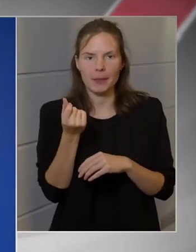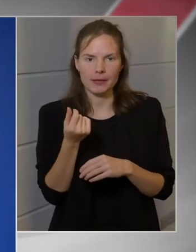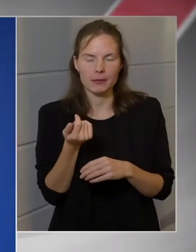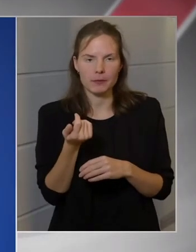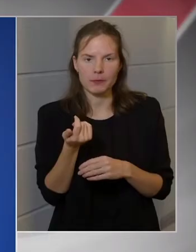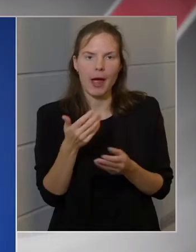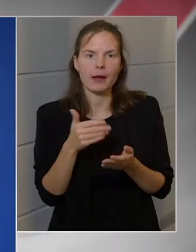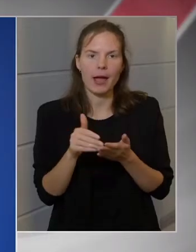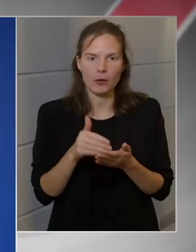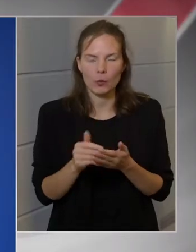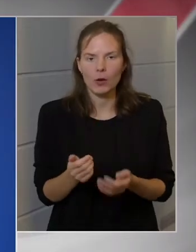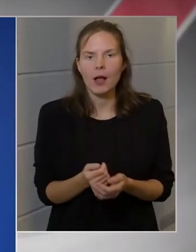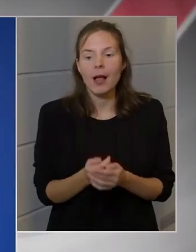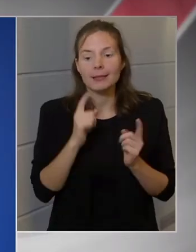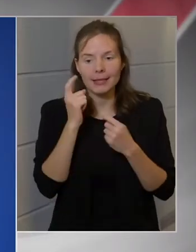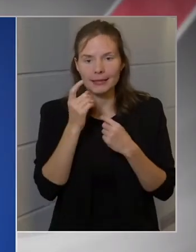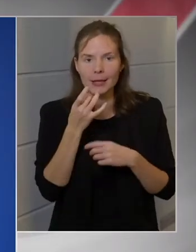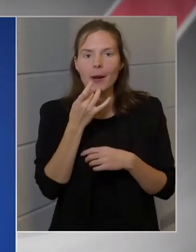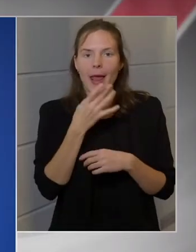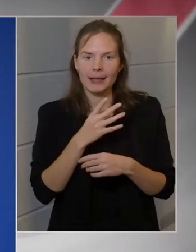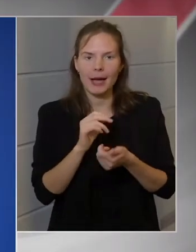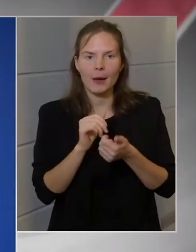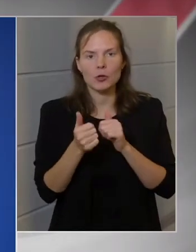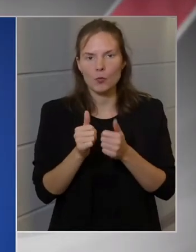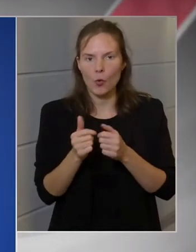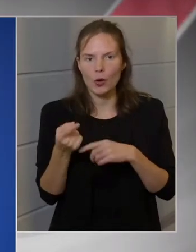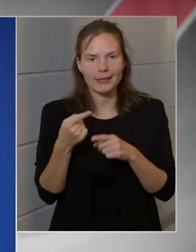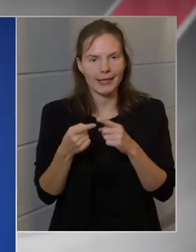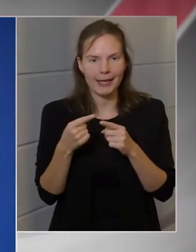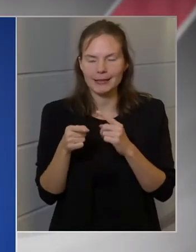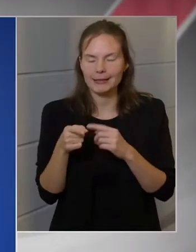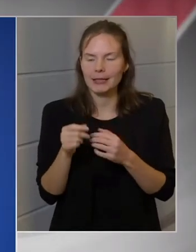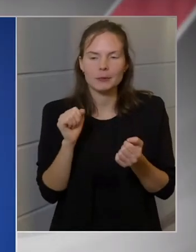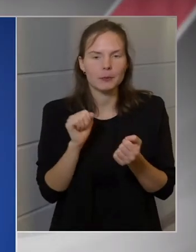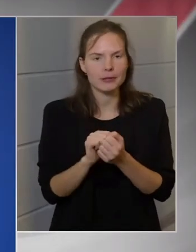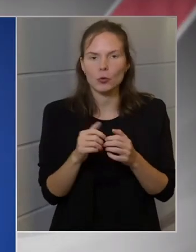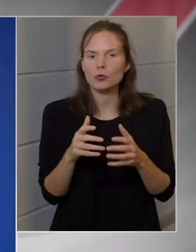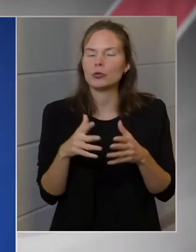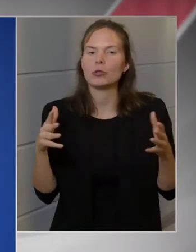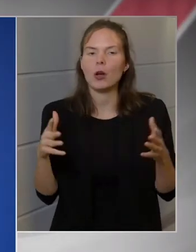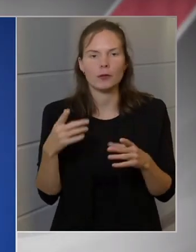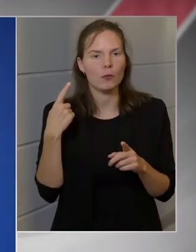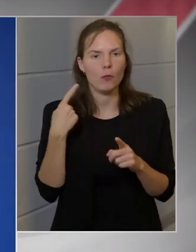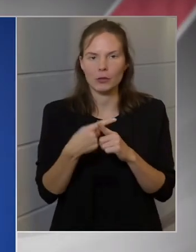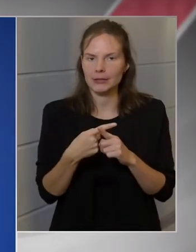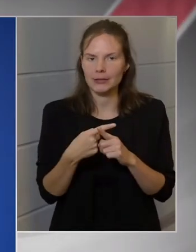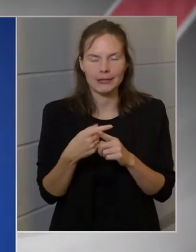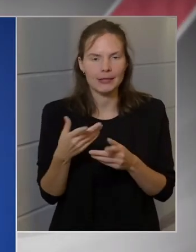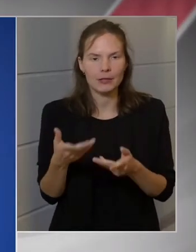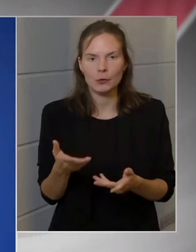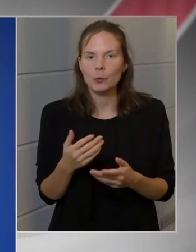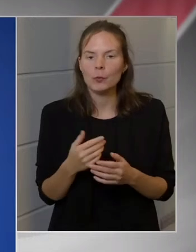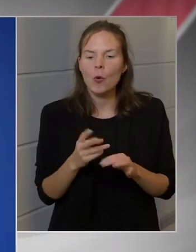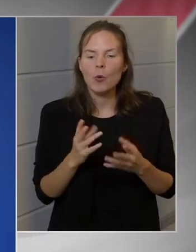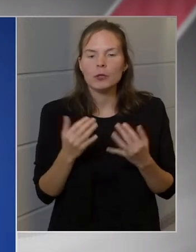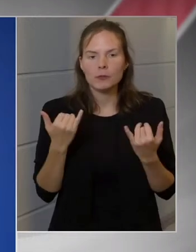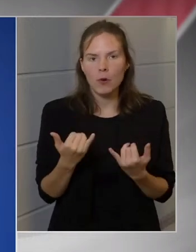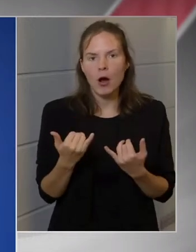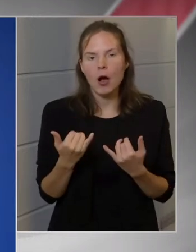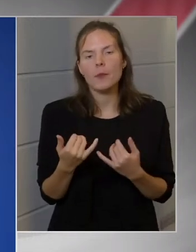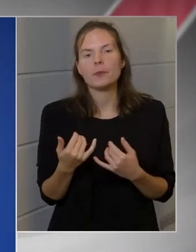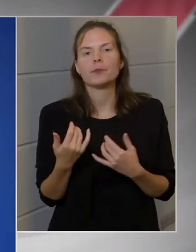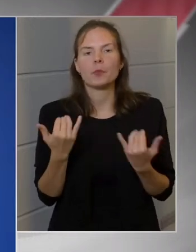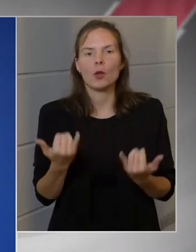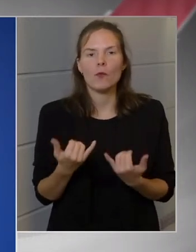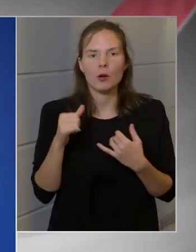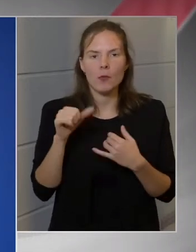tehát leginkább szerintem a sport része. Az biztos, hogy egy nagy pozitívum, hogy ma a Forma 1